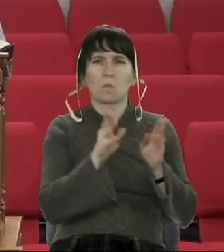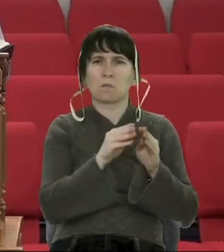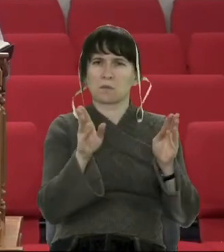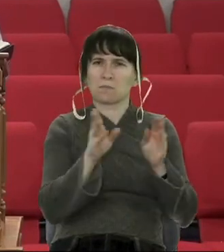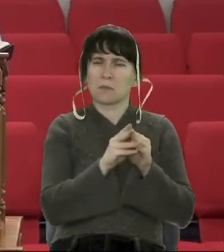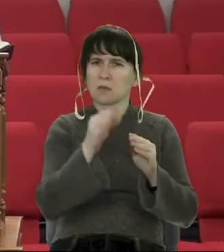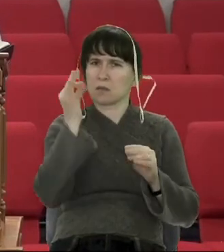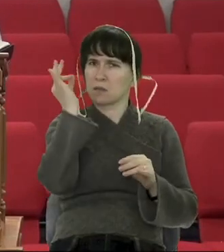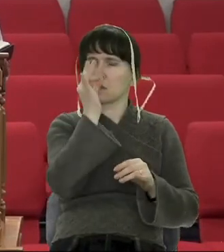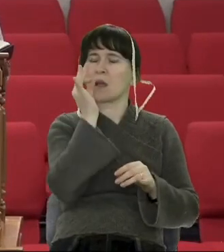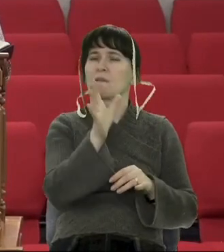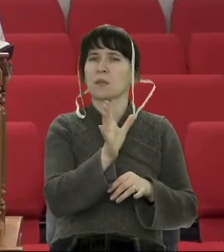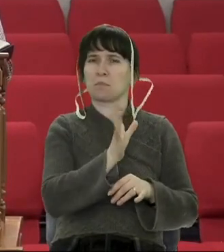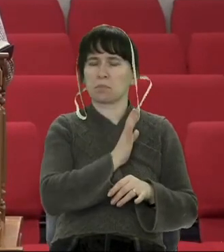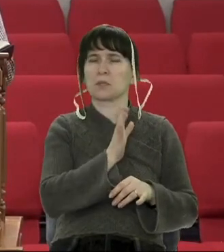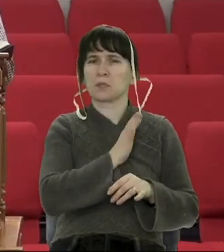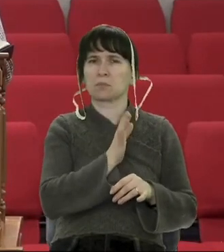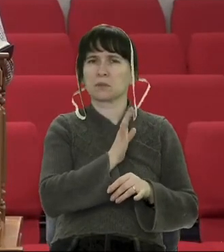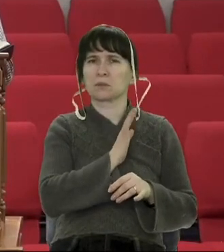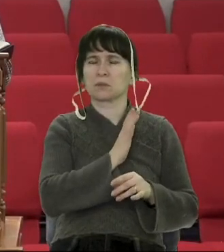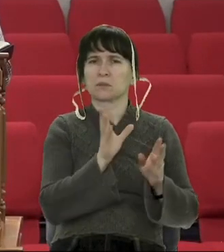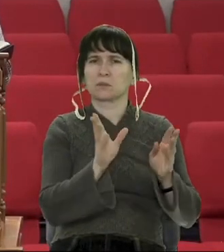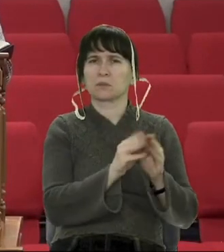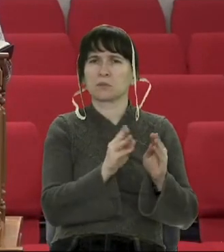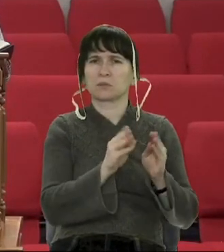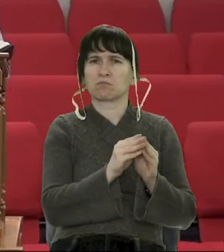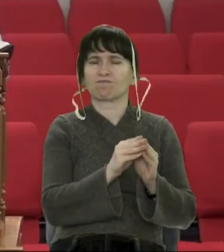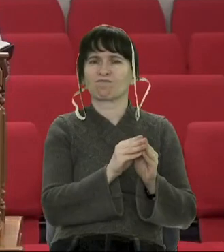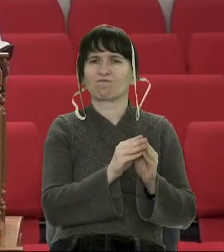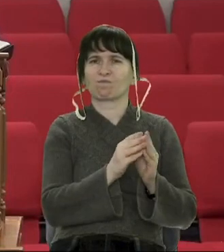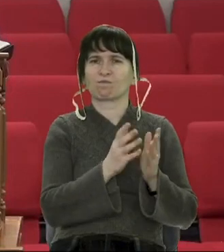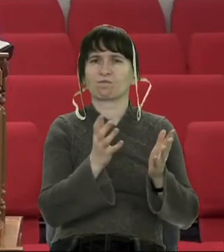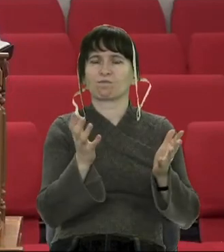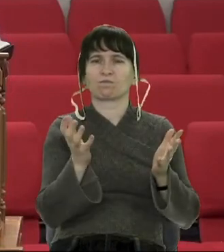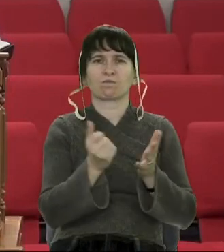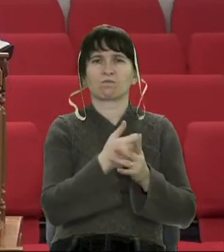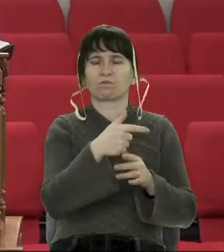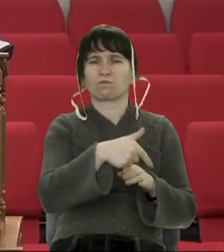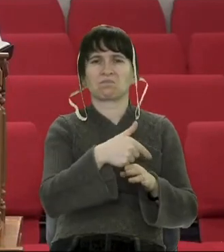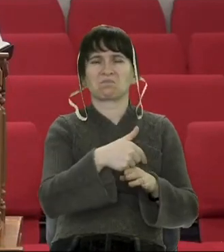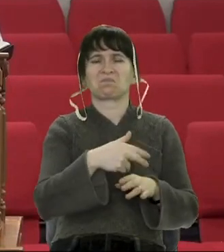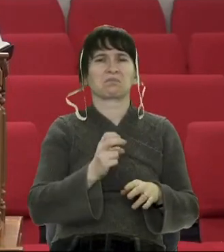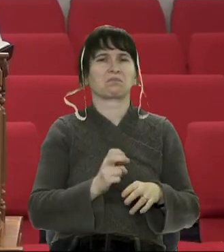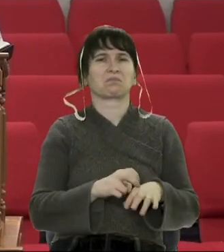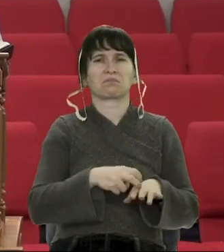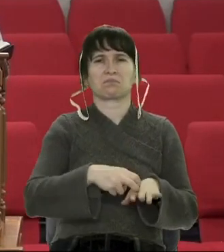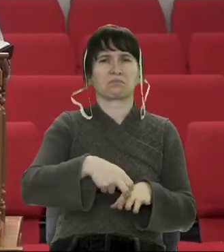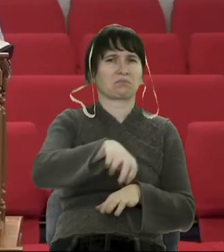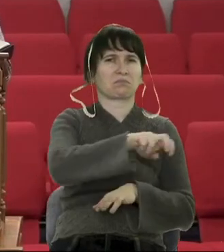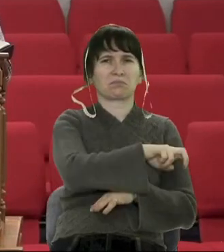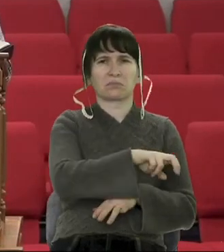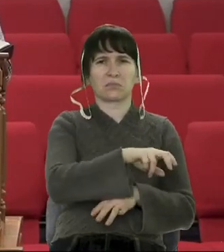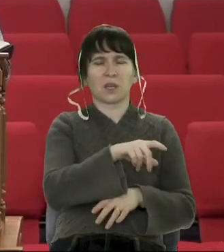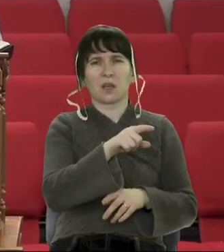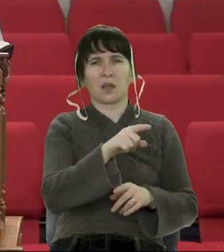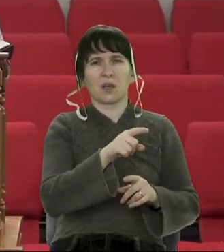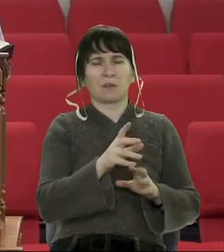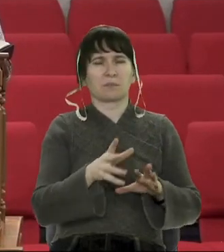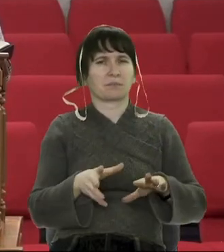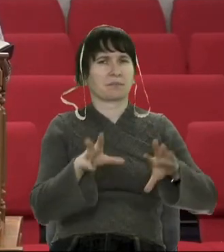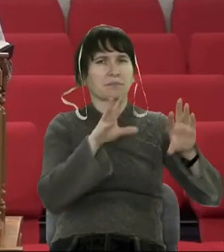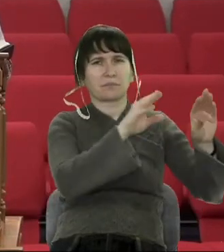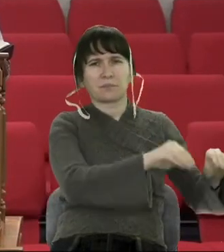врешті він опинився на боці самозванця Антонії. Ми ще цей текст обов'язково зачитаємо.